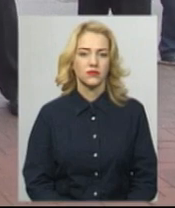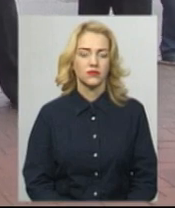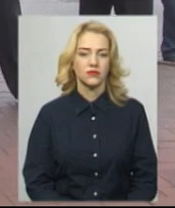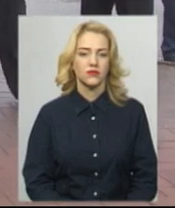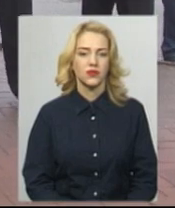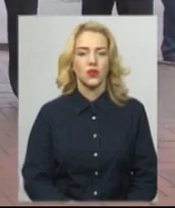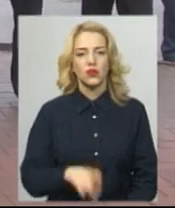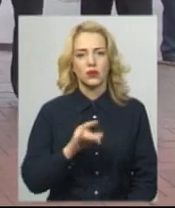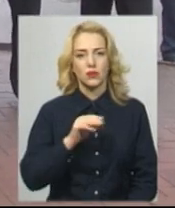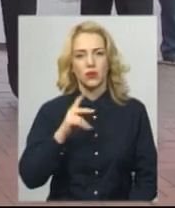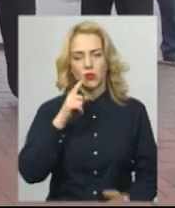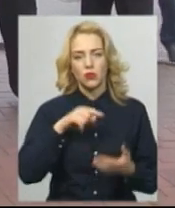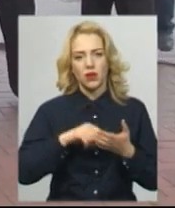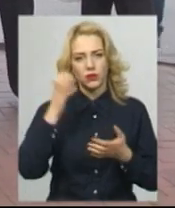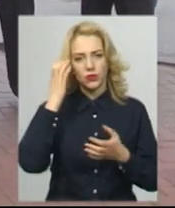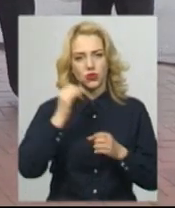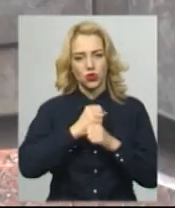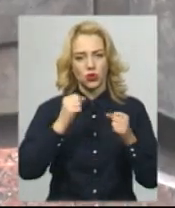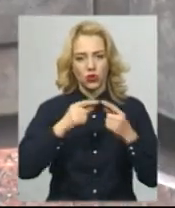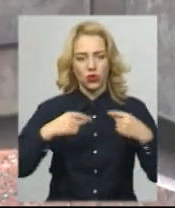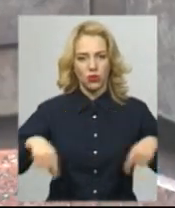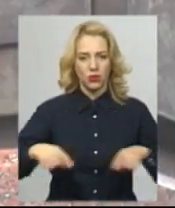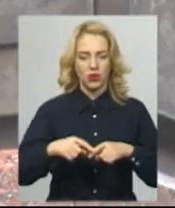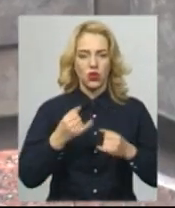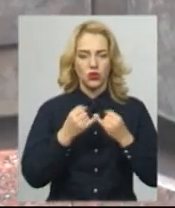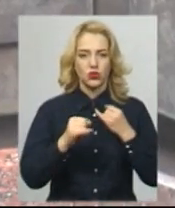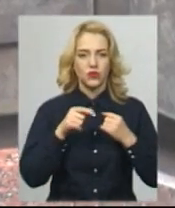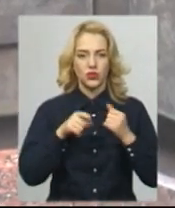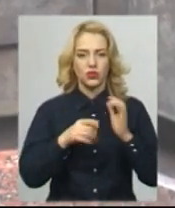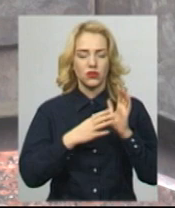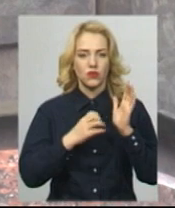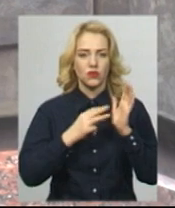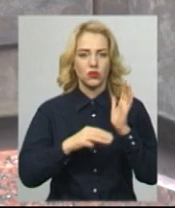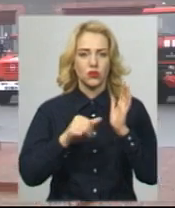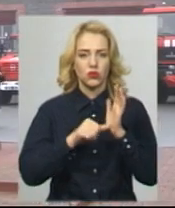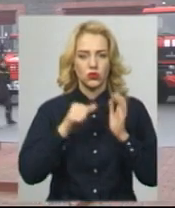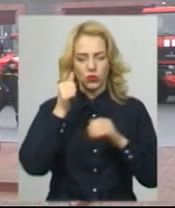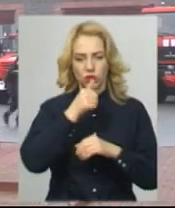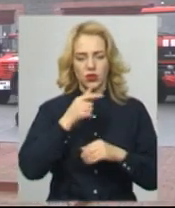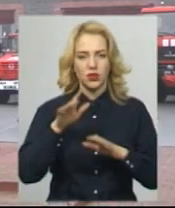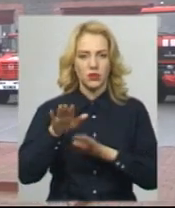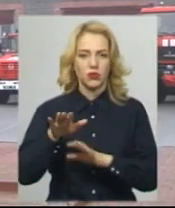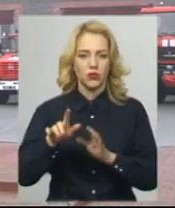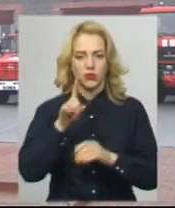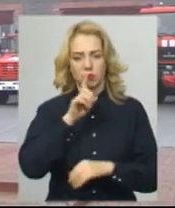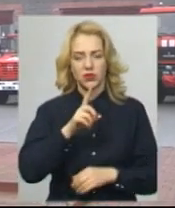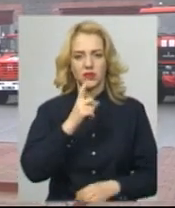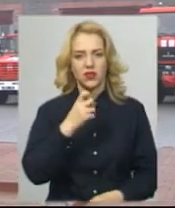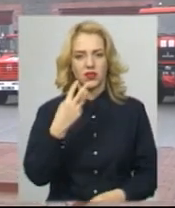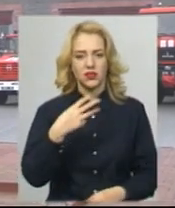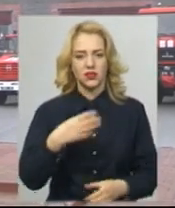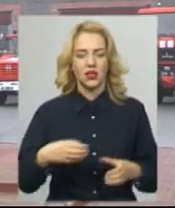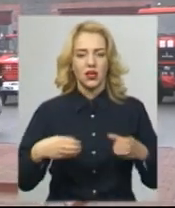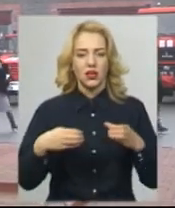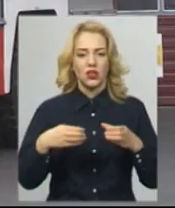Ростислав Жук потрапив у зону Чорнобильської АЕС у жовтні 1986 року, де пробув місяць. Каже, зі 130 чоловік з його команди,